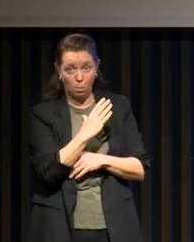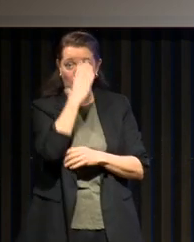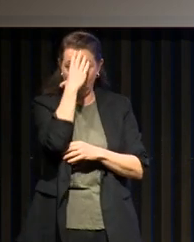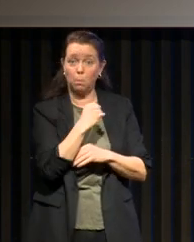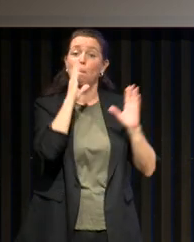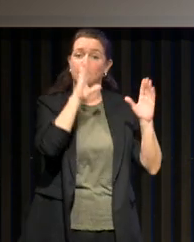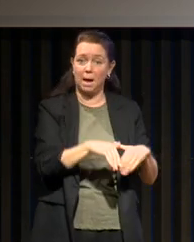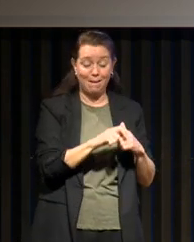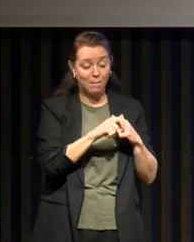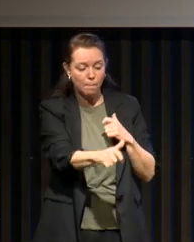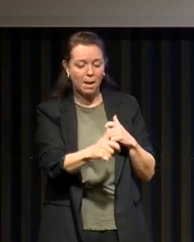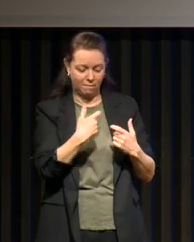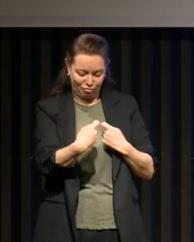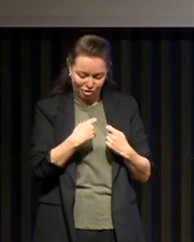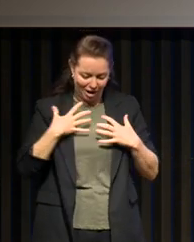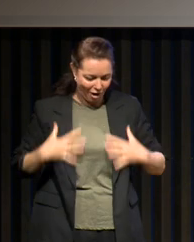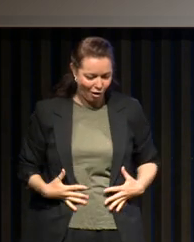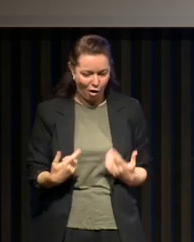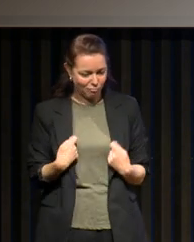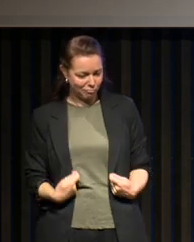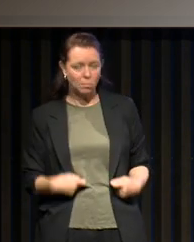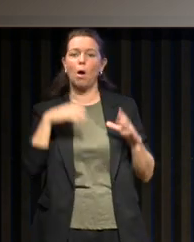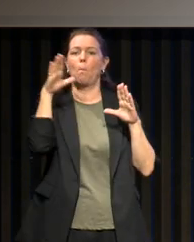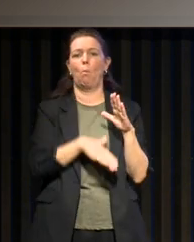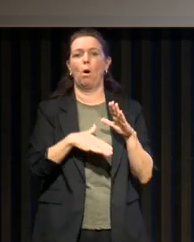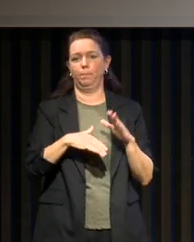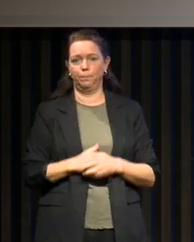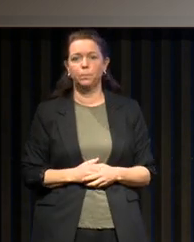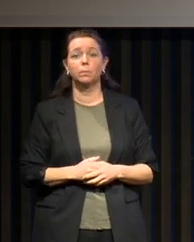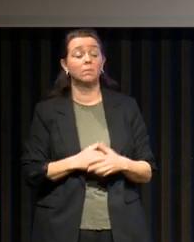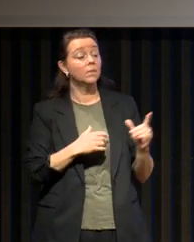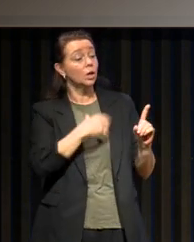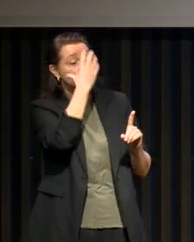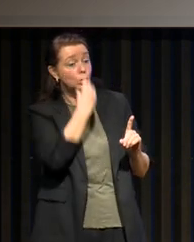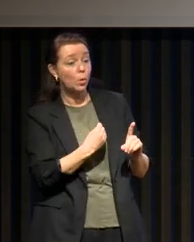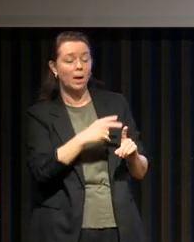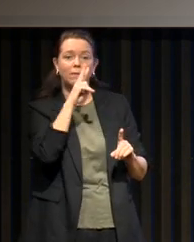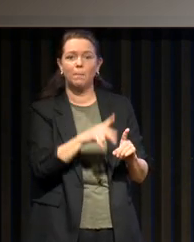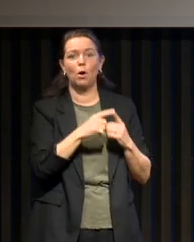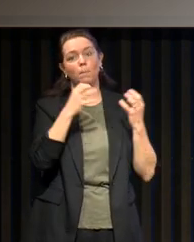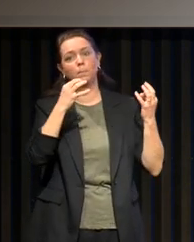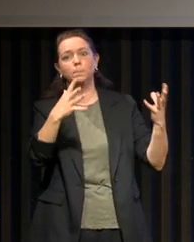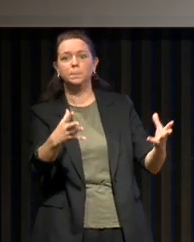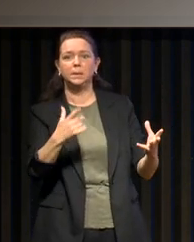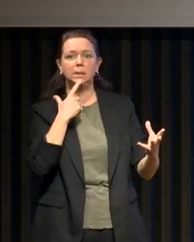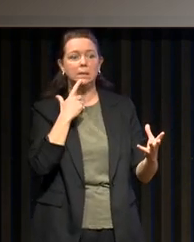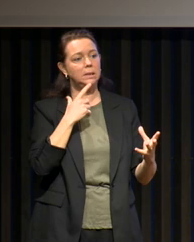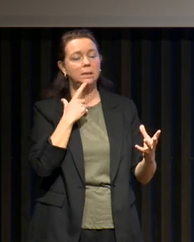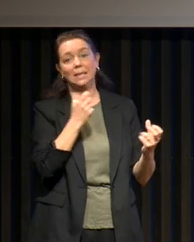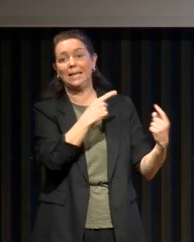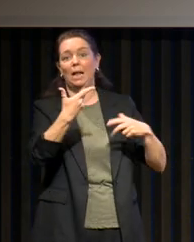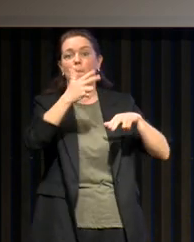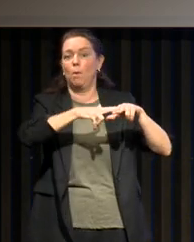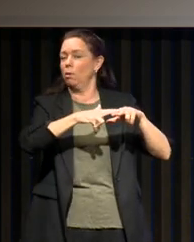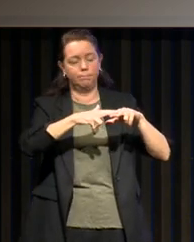on régule moins facilement sa physiologie. Le sommeil n'est pas thanatos. Le sommeil, c'est la vie, c'est très